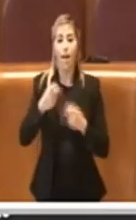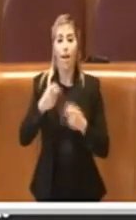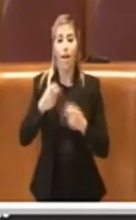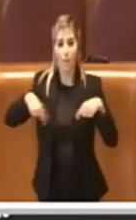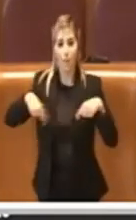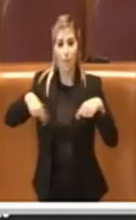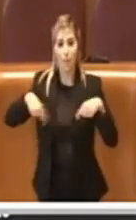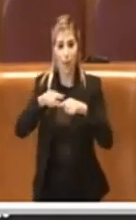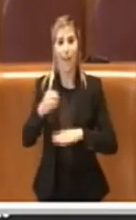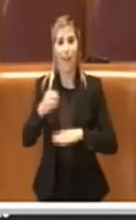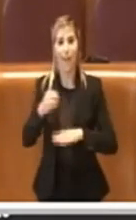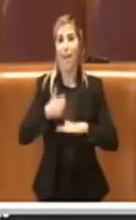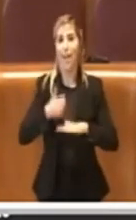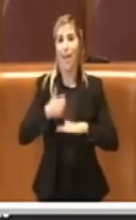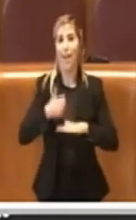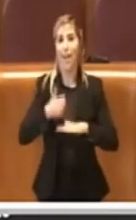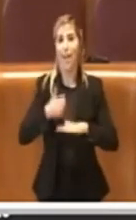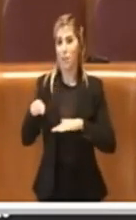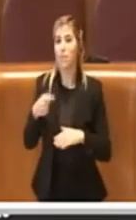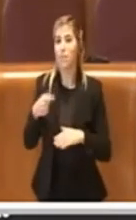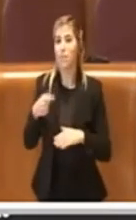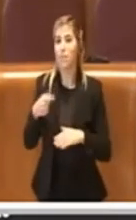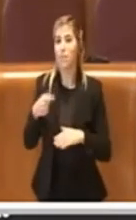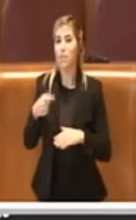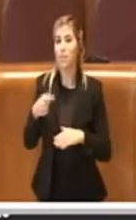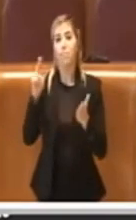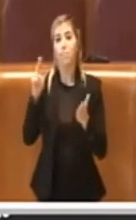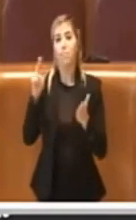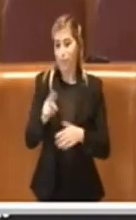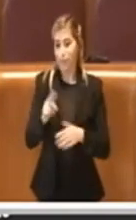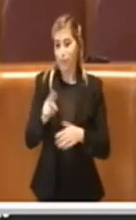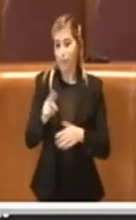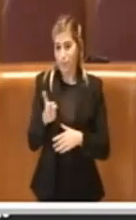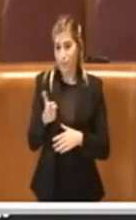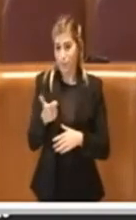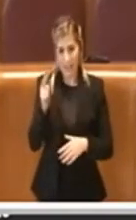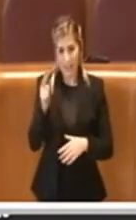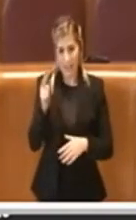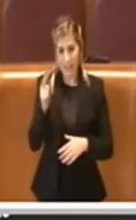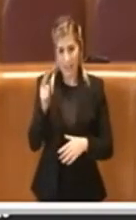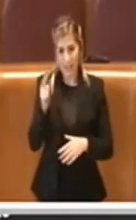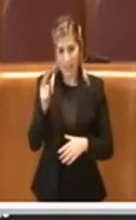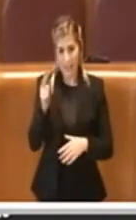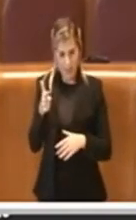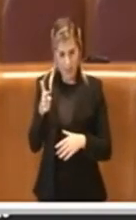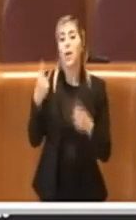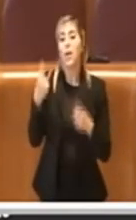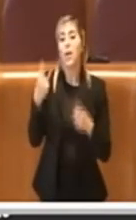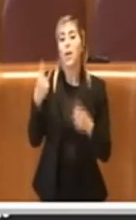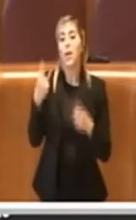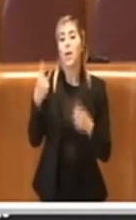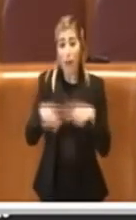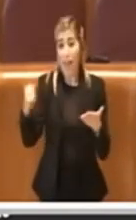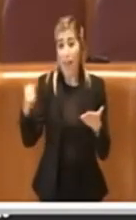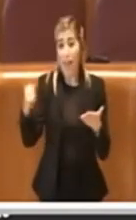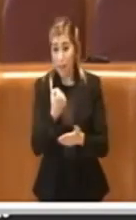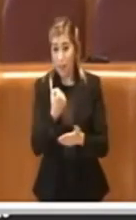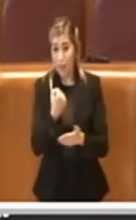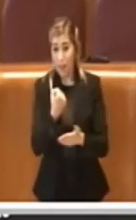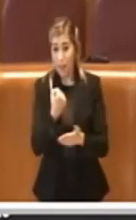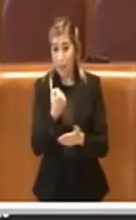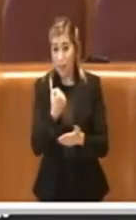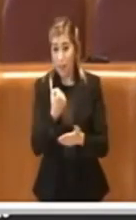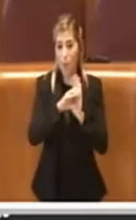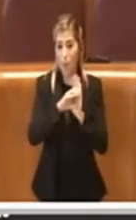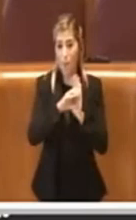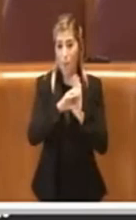quegli esoneri che oggi sono già passati, quindi non viene più necessità. Per questo si elimina il comma 4